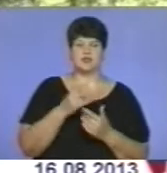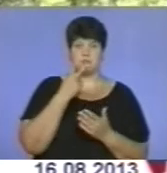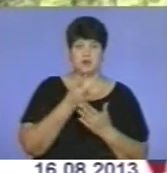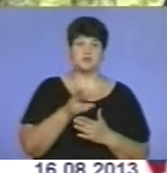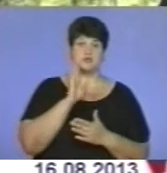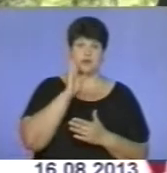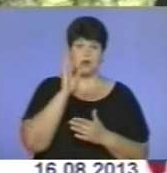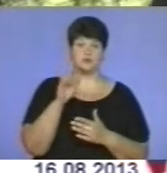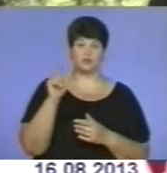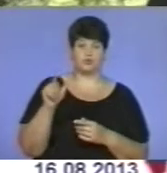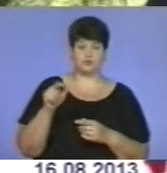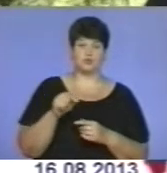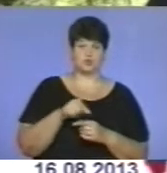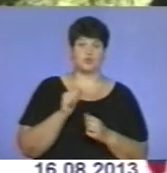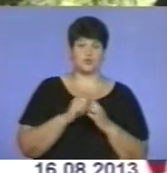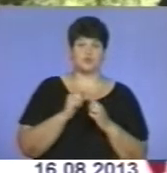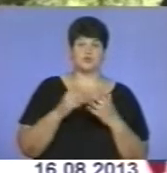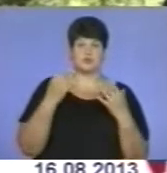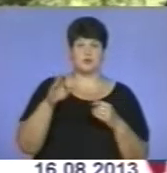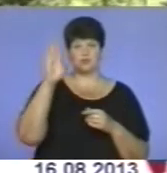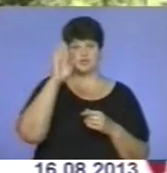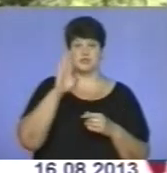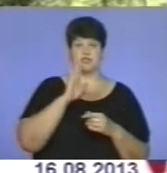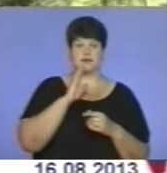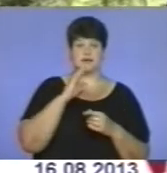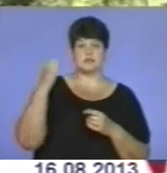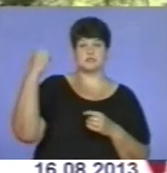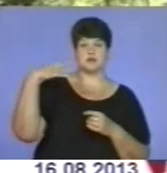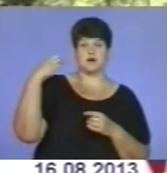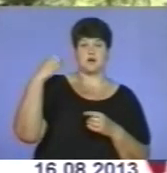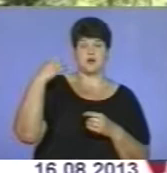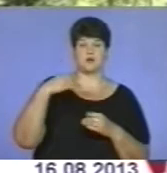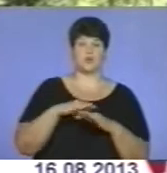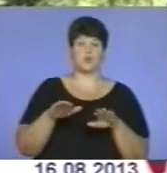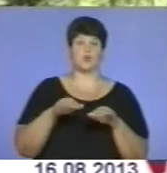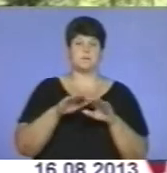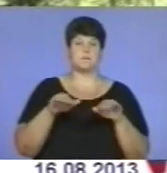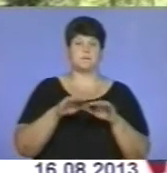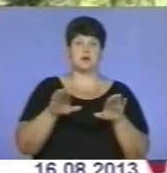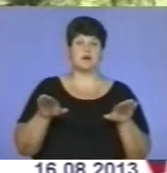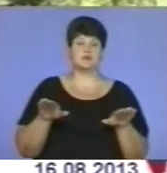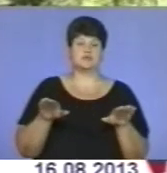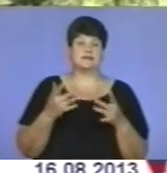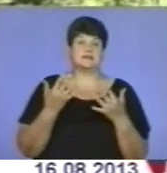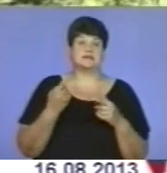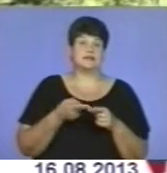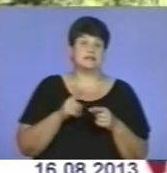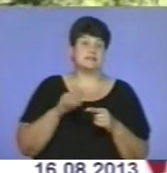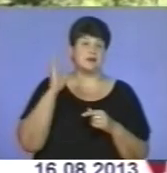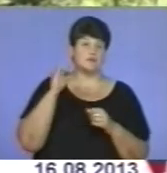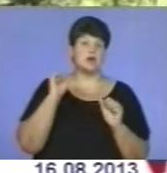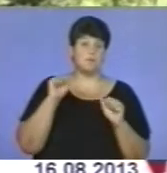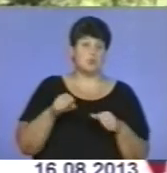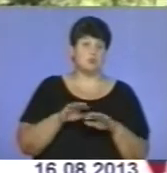люди кожного дня тут, і мужчини, і жінки загоряють, купаються. наскільки ця вода придатна для